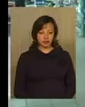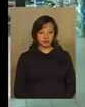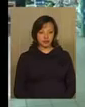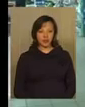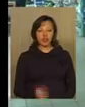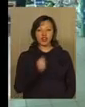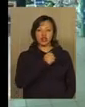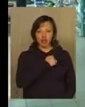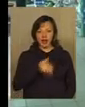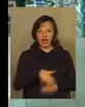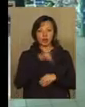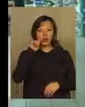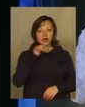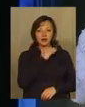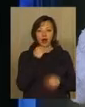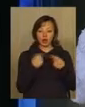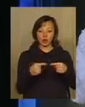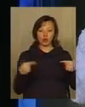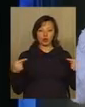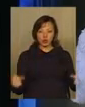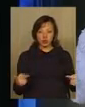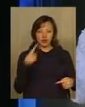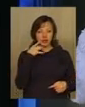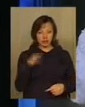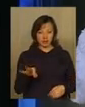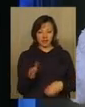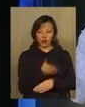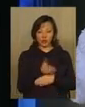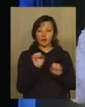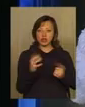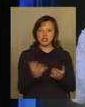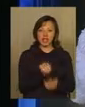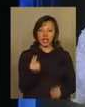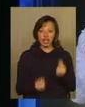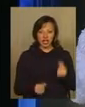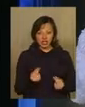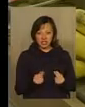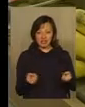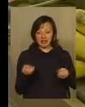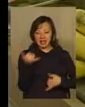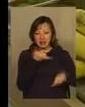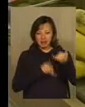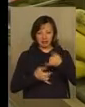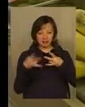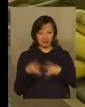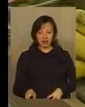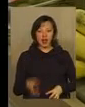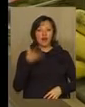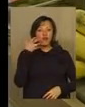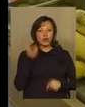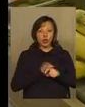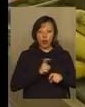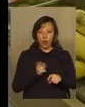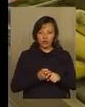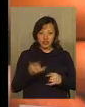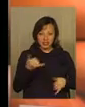На жаль, на ринку України чимало продукції недобросовісних виробників. Можна знайти іграшки з формальдегідами для найменших, фрукти-овочі з